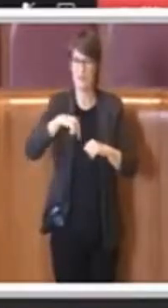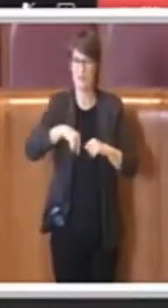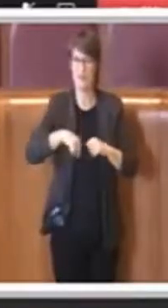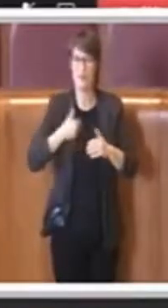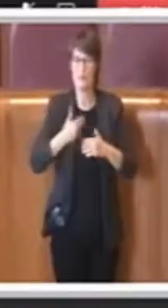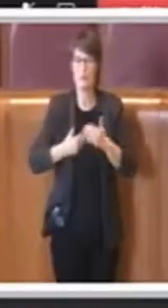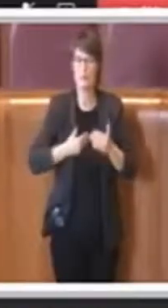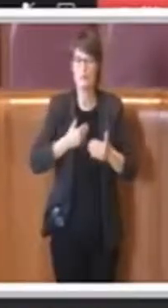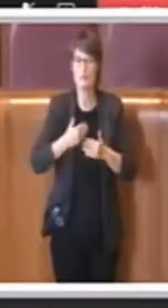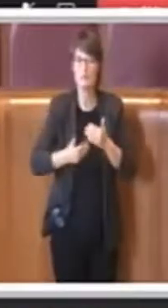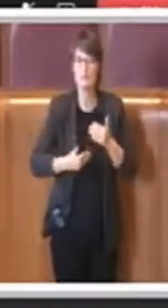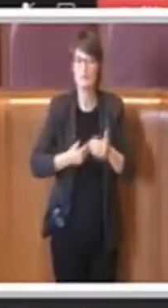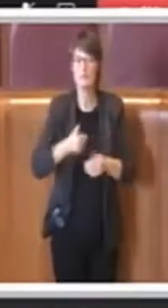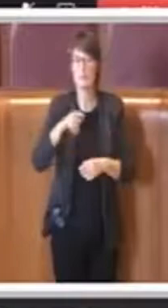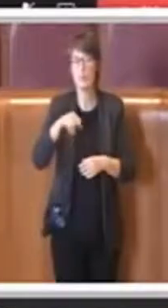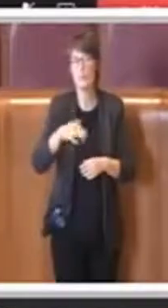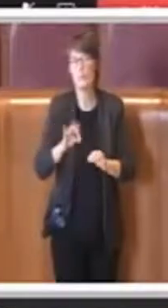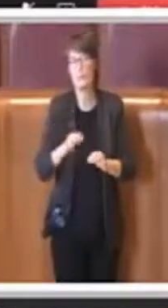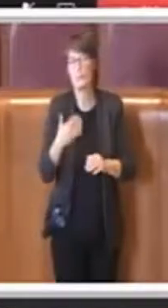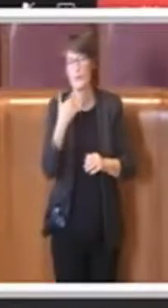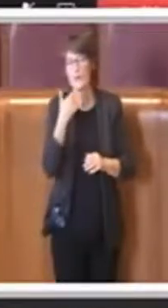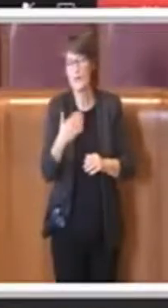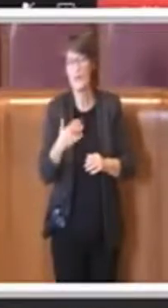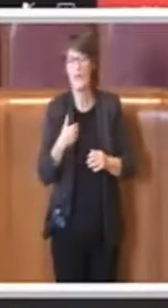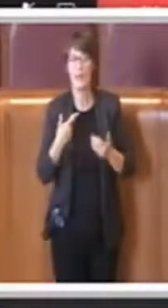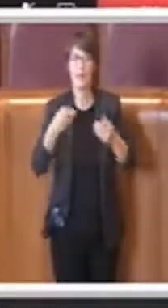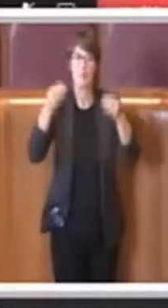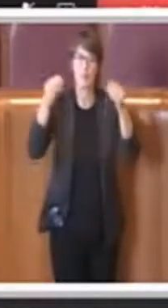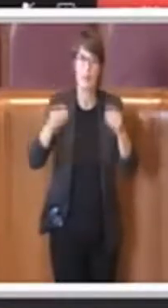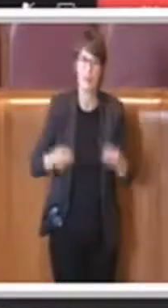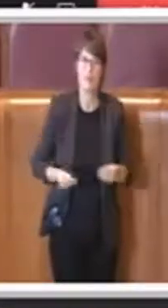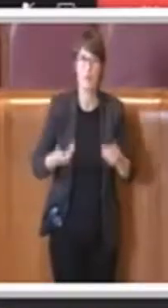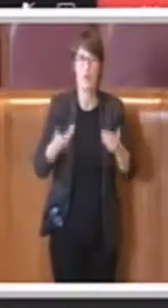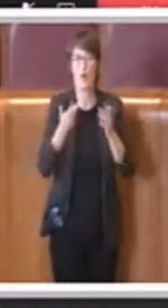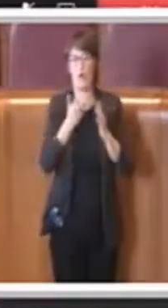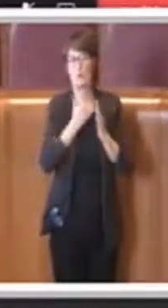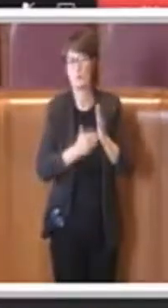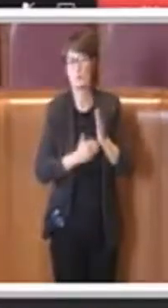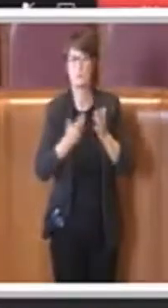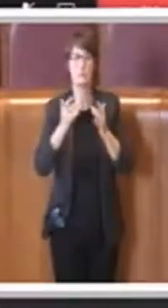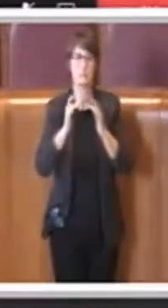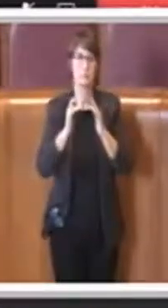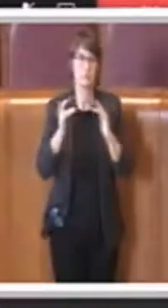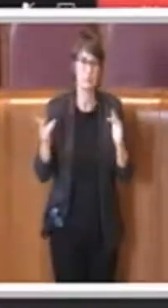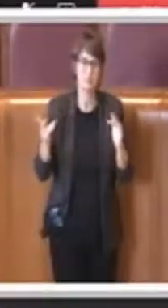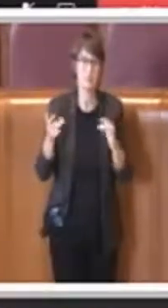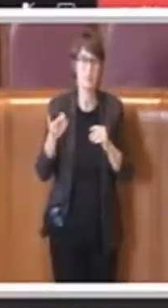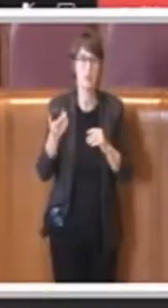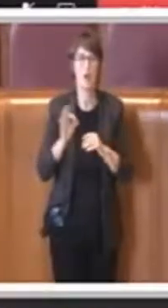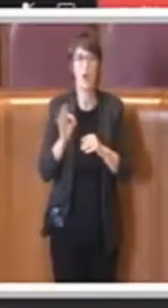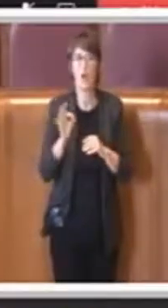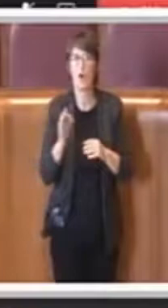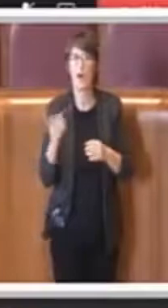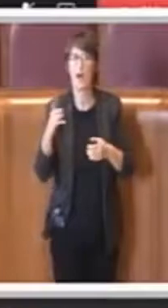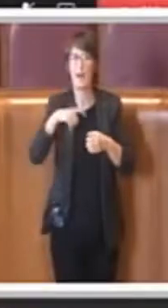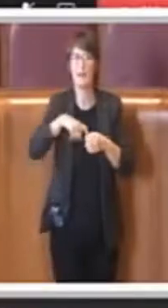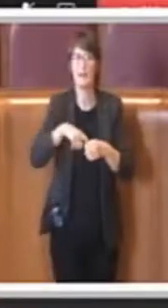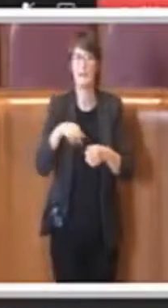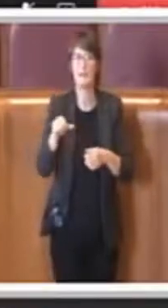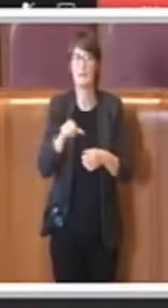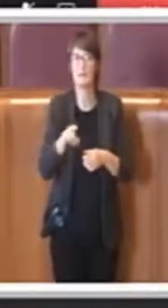le piattaforme che l'amministrazione mano a mano ha adottato, pensiamo soltanto anche all'adesione a SPID e tutti gli altri